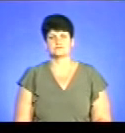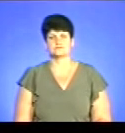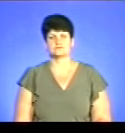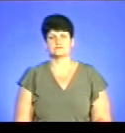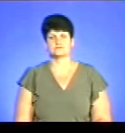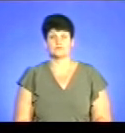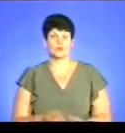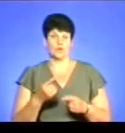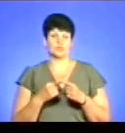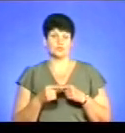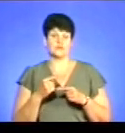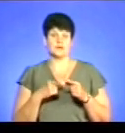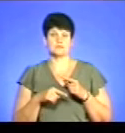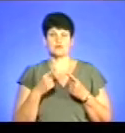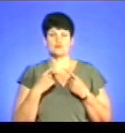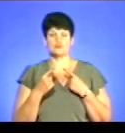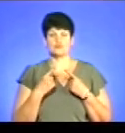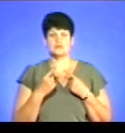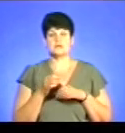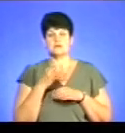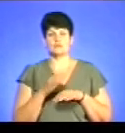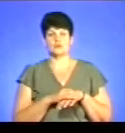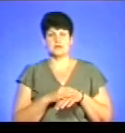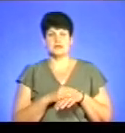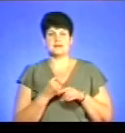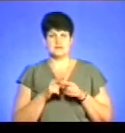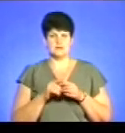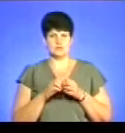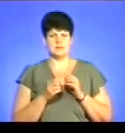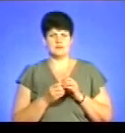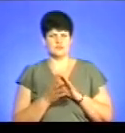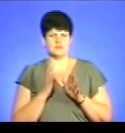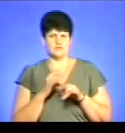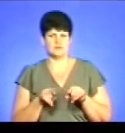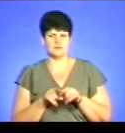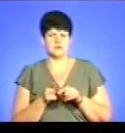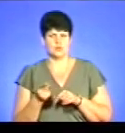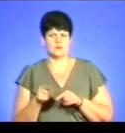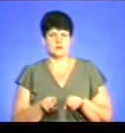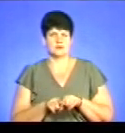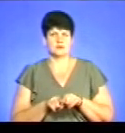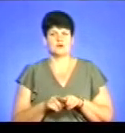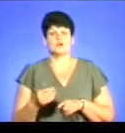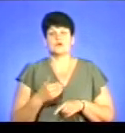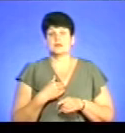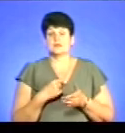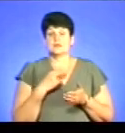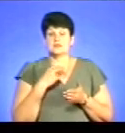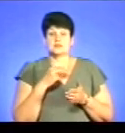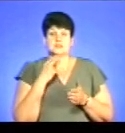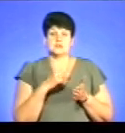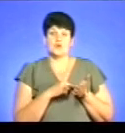Тож, повертаємося до розмови. Скажи, будь ласка, чи характерна проблема черг на Тернопільщині? Ну, хочу зауважити, що